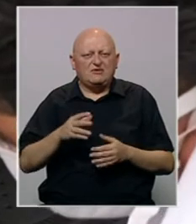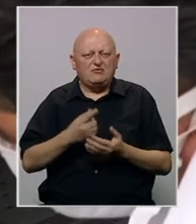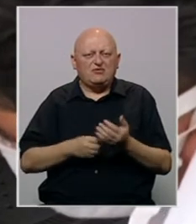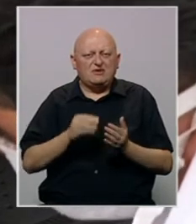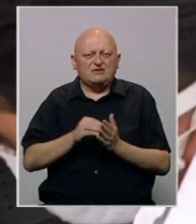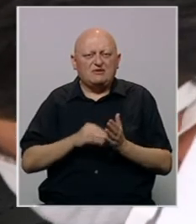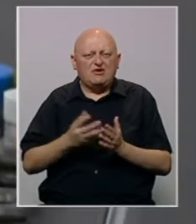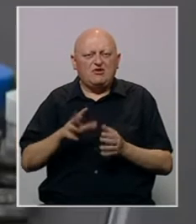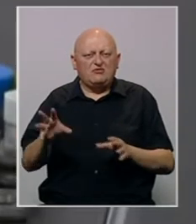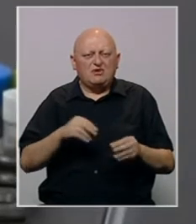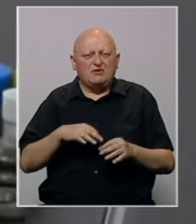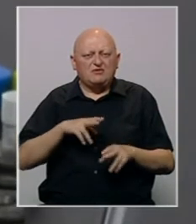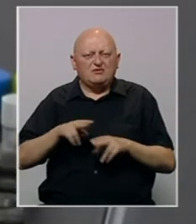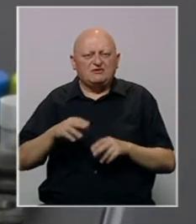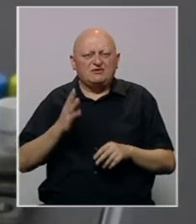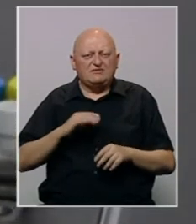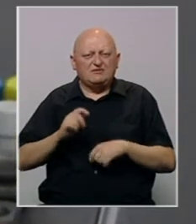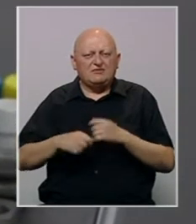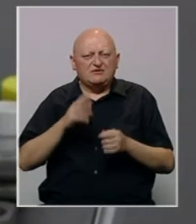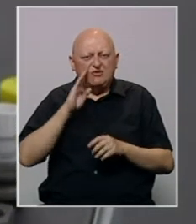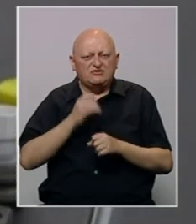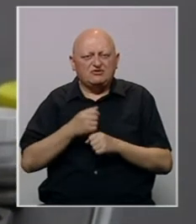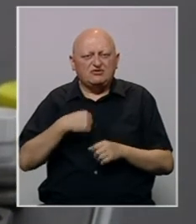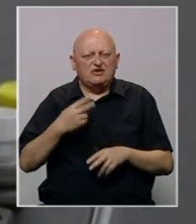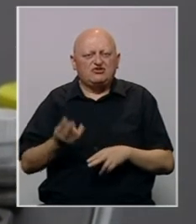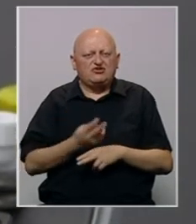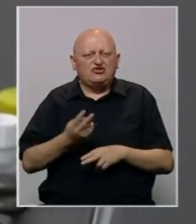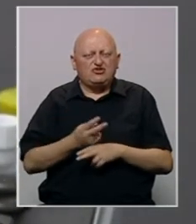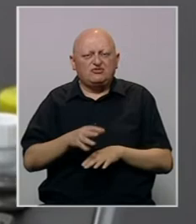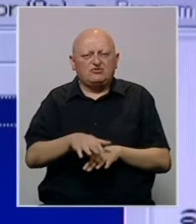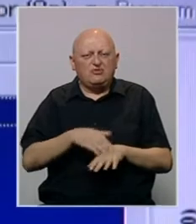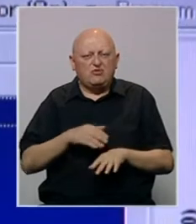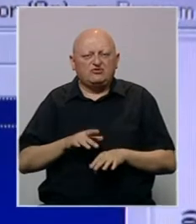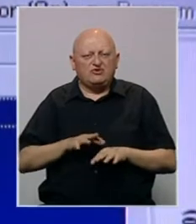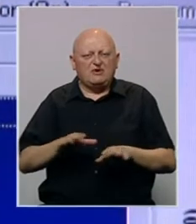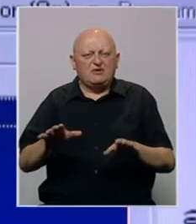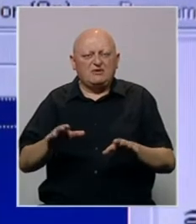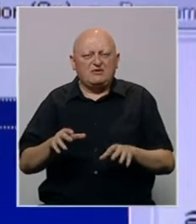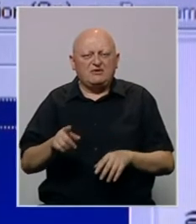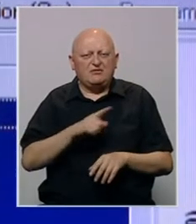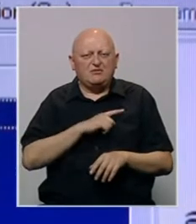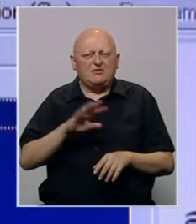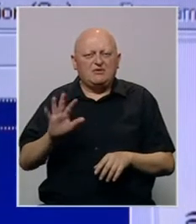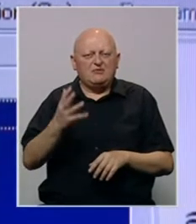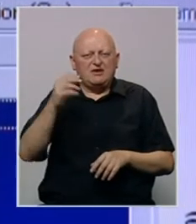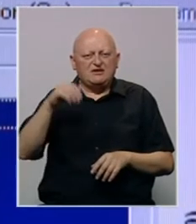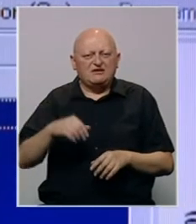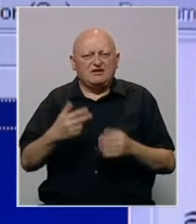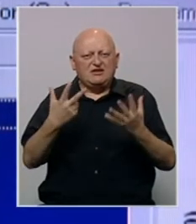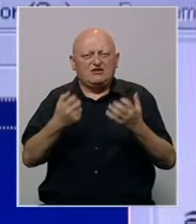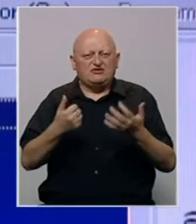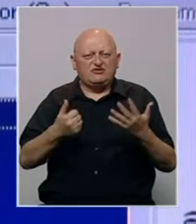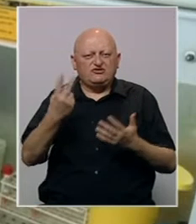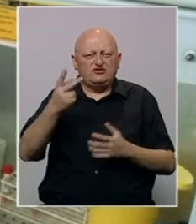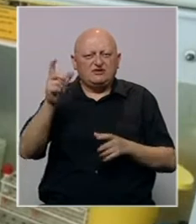posljednjim podacima koje prikuplja Ministarstvo civilnih poslova Bosne i Hercegovine, u našoj zemlji su od početka pandemije preminule 15